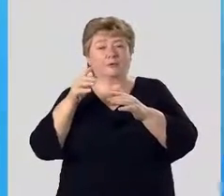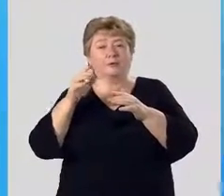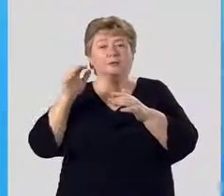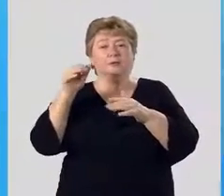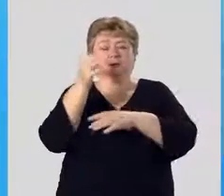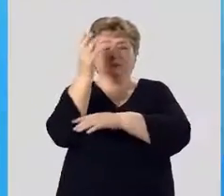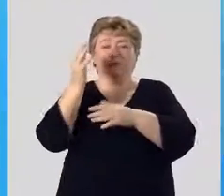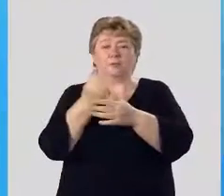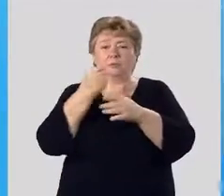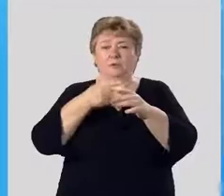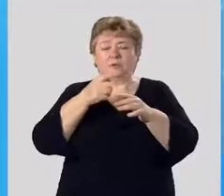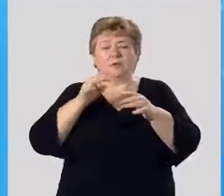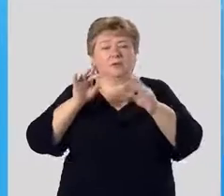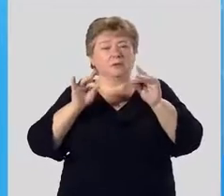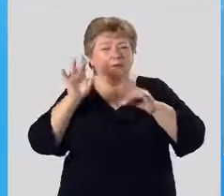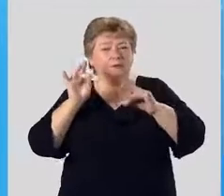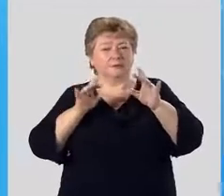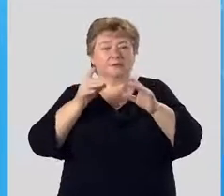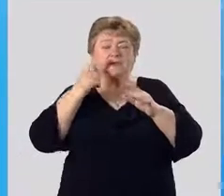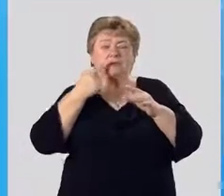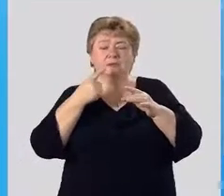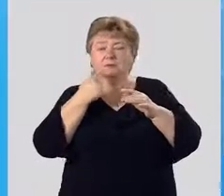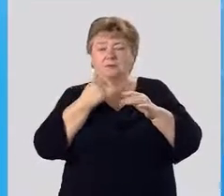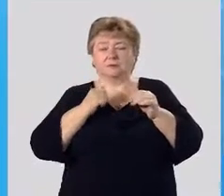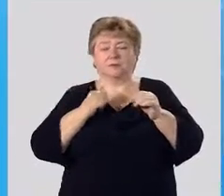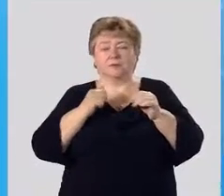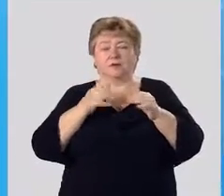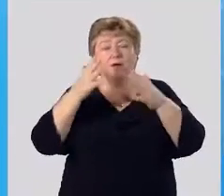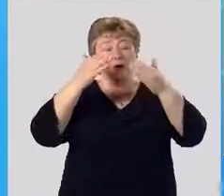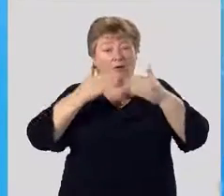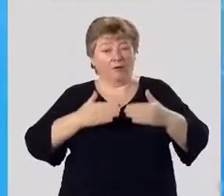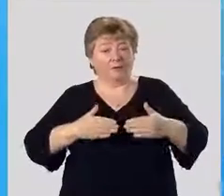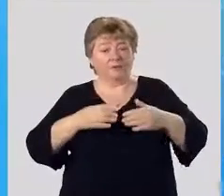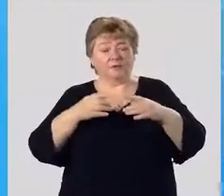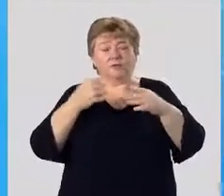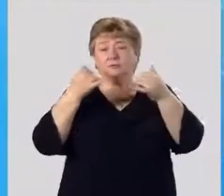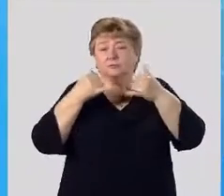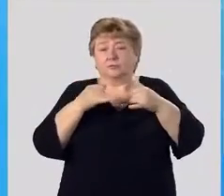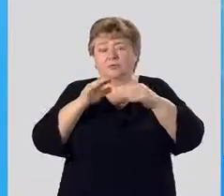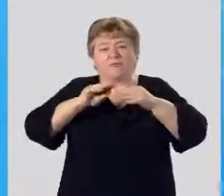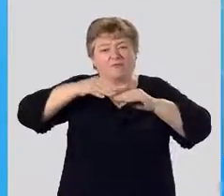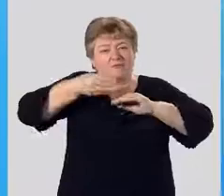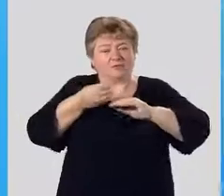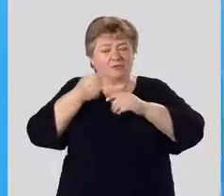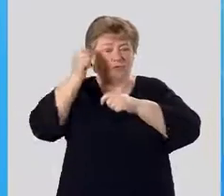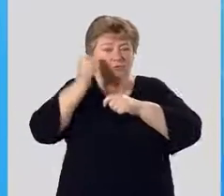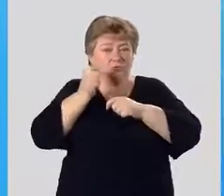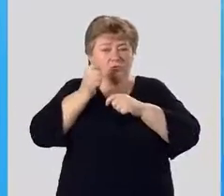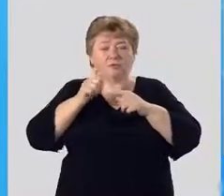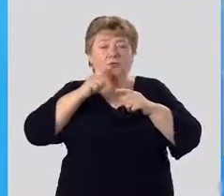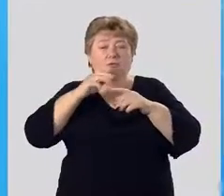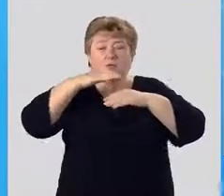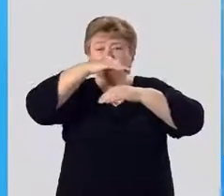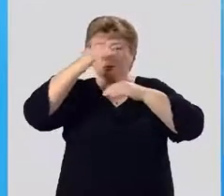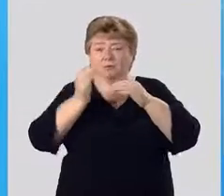получило такое название из-за смолистого красного сока. Внешне это чудо природы напоминает вывернутый наизнанку зонтик с